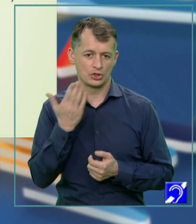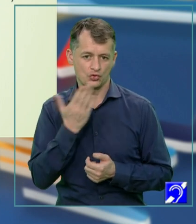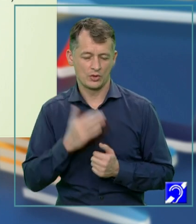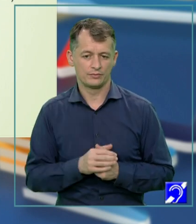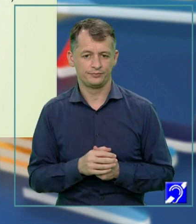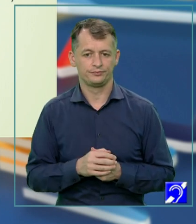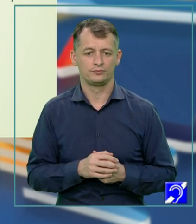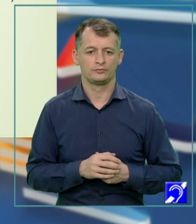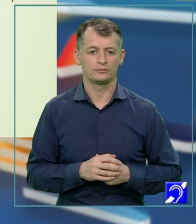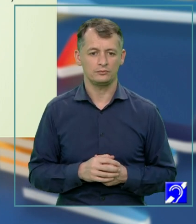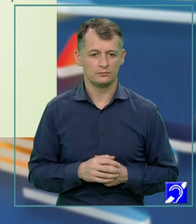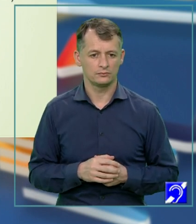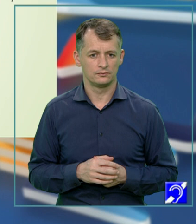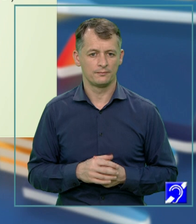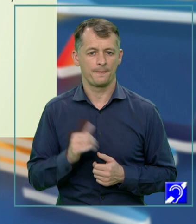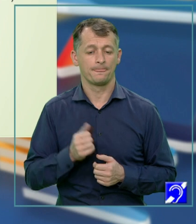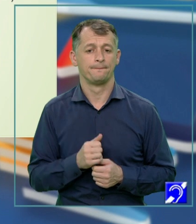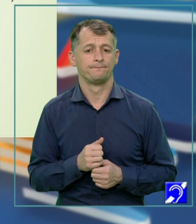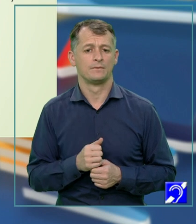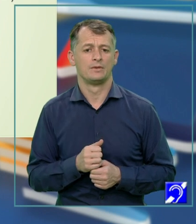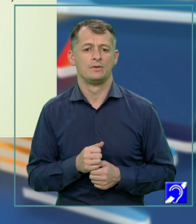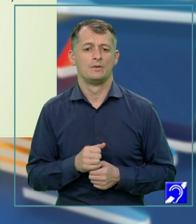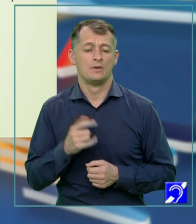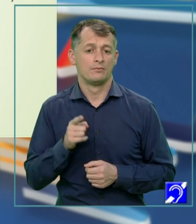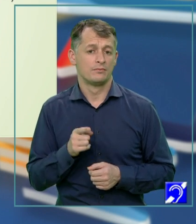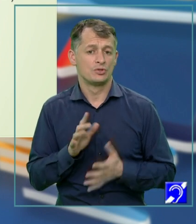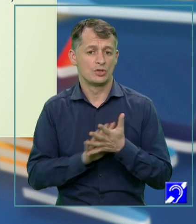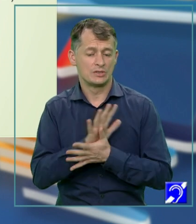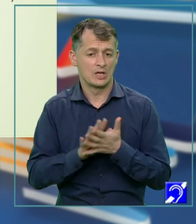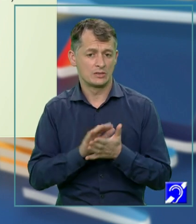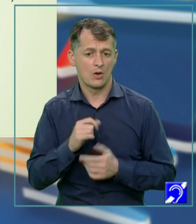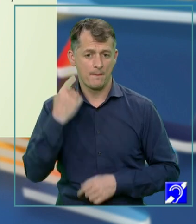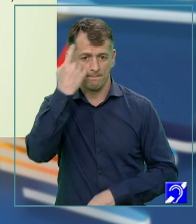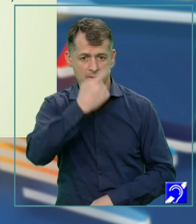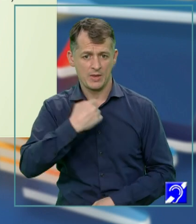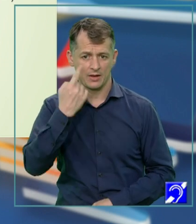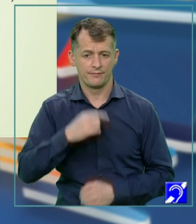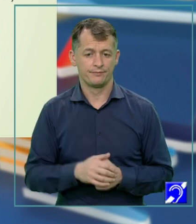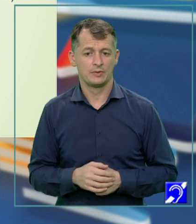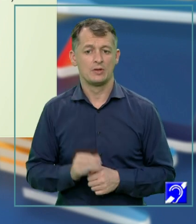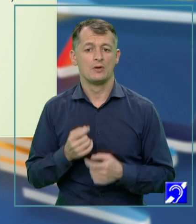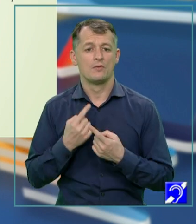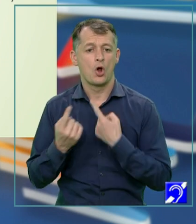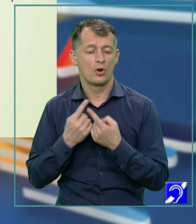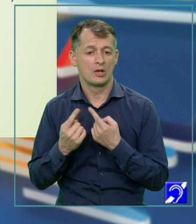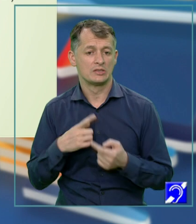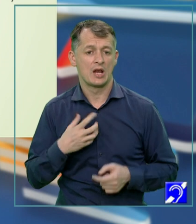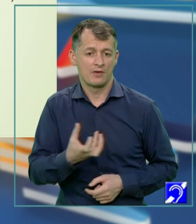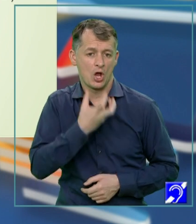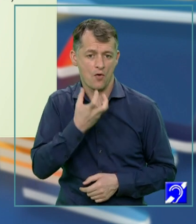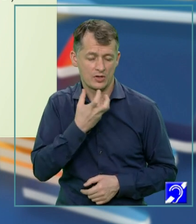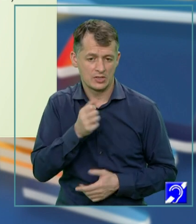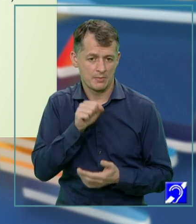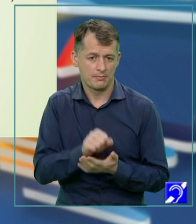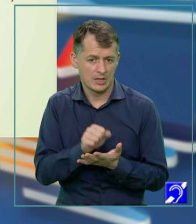paraverbale, stări afective, asociate cu cele nonverbale, respectiv gestica și mimica. Un tip de dialog oral este conferința de presă